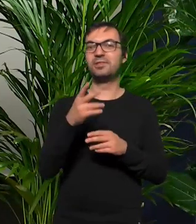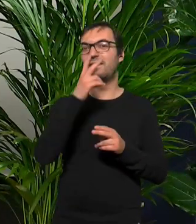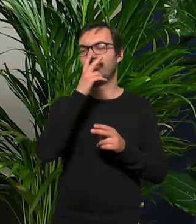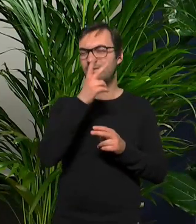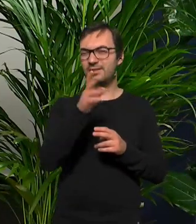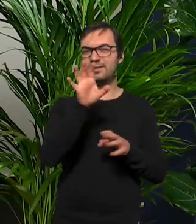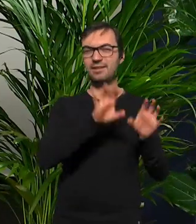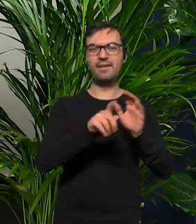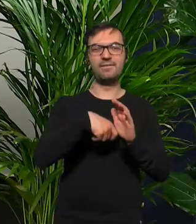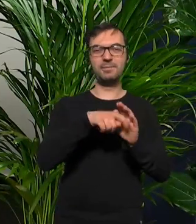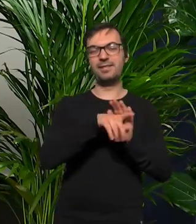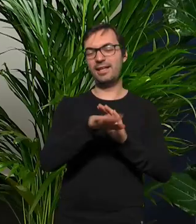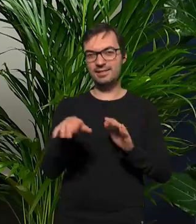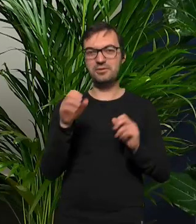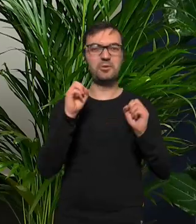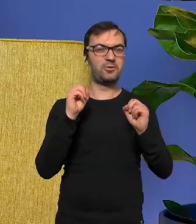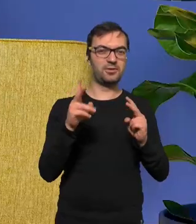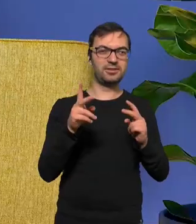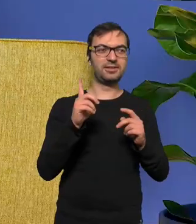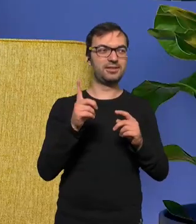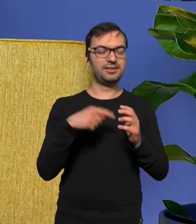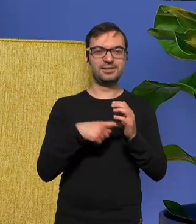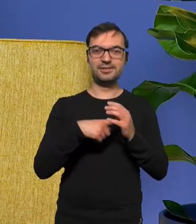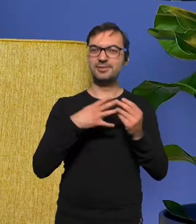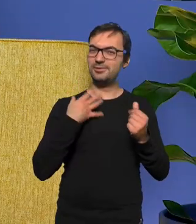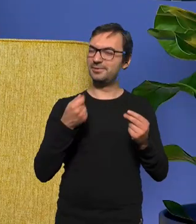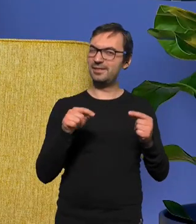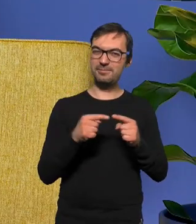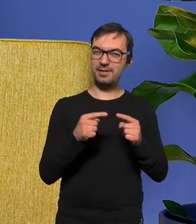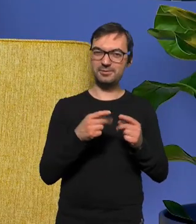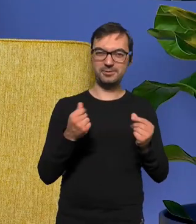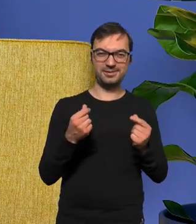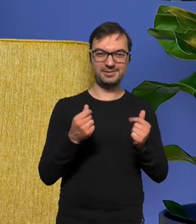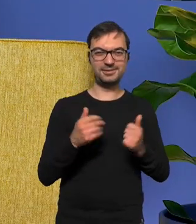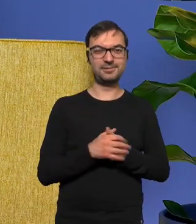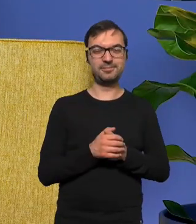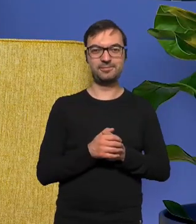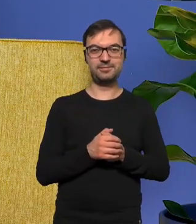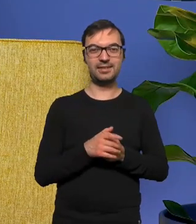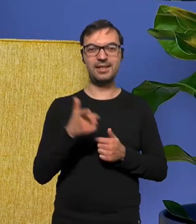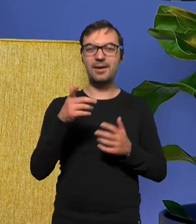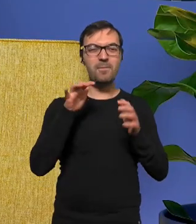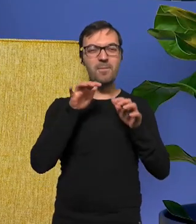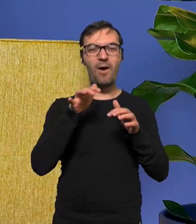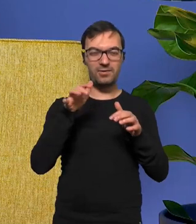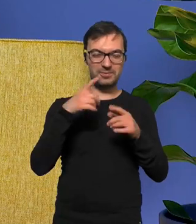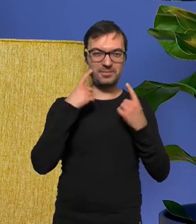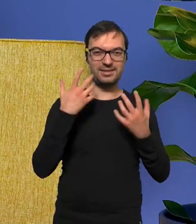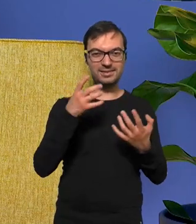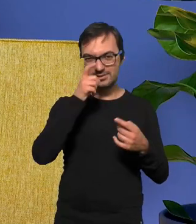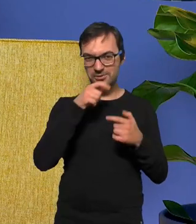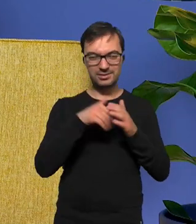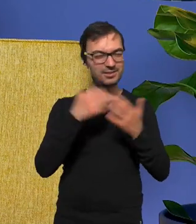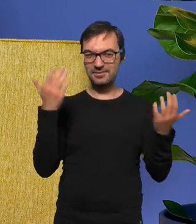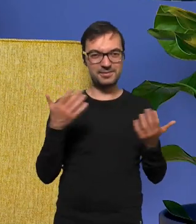widzisz te filmiki dla dzieci ale coś coś tam ci śmierdzi nie ten potworek jednak coś chce